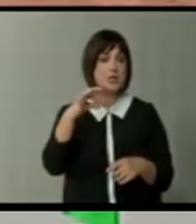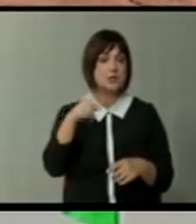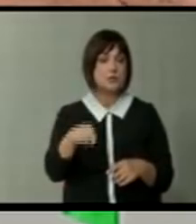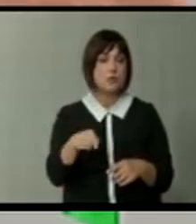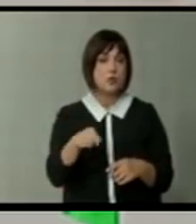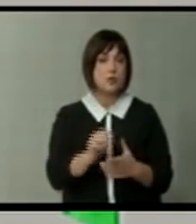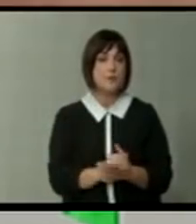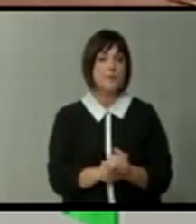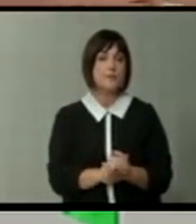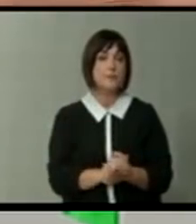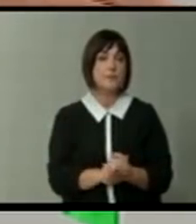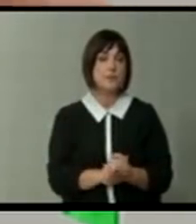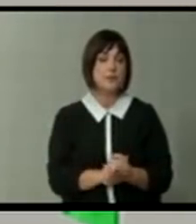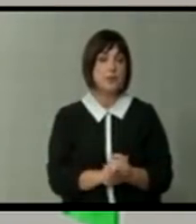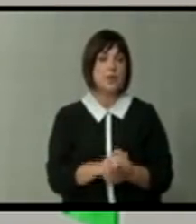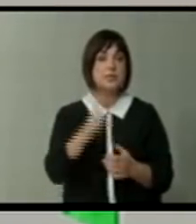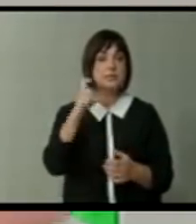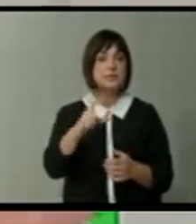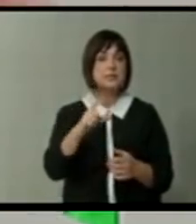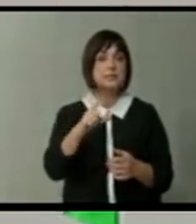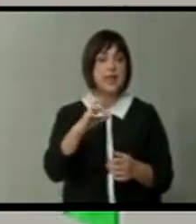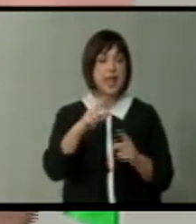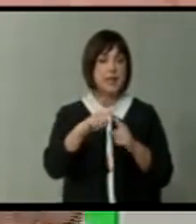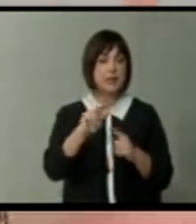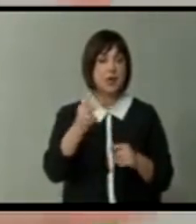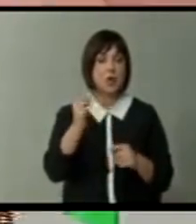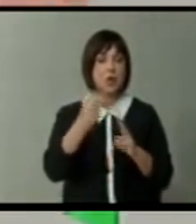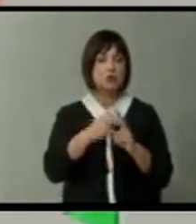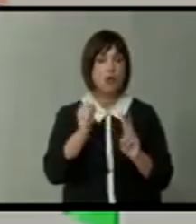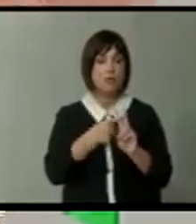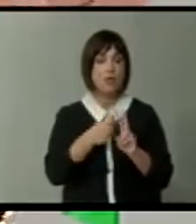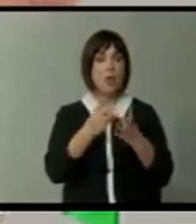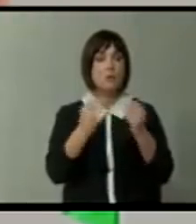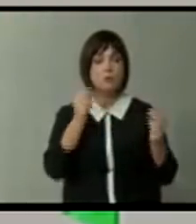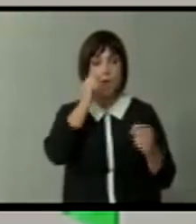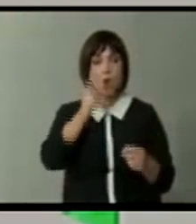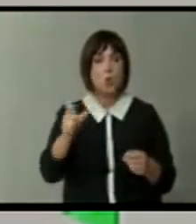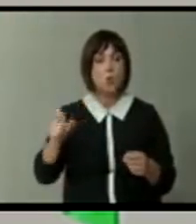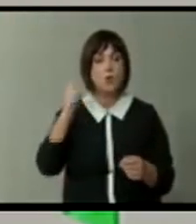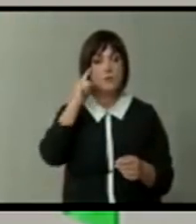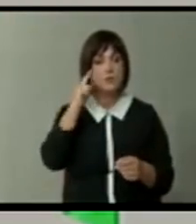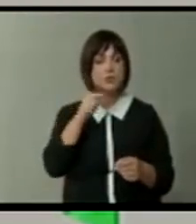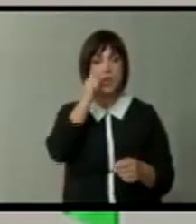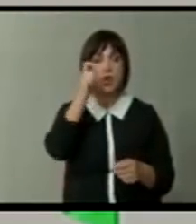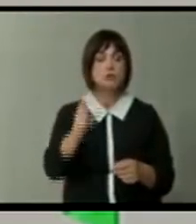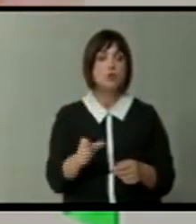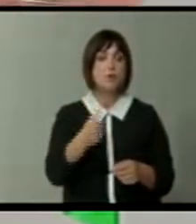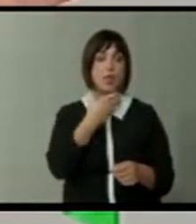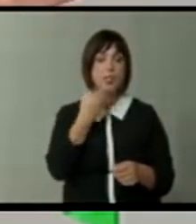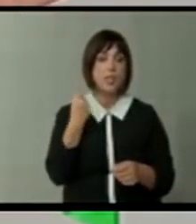Кочан. На Сејат Кочан? Да, Кочан, мислам, мнозинството луѓе, мислам дека човекот нема